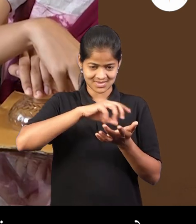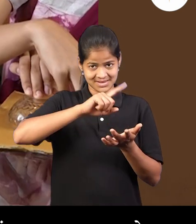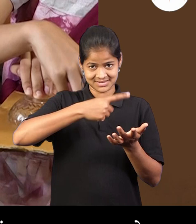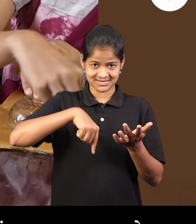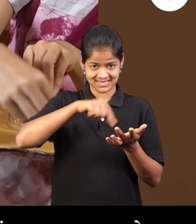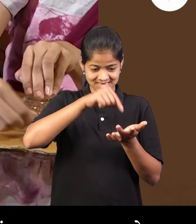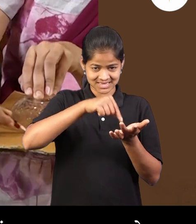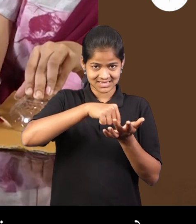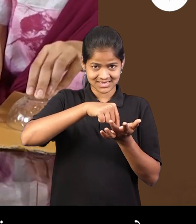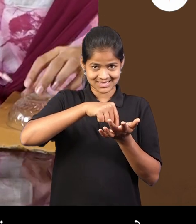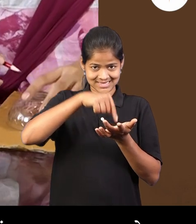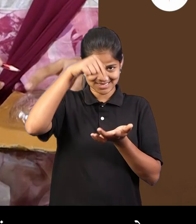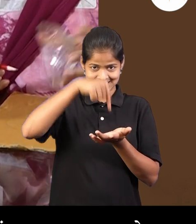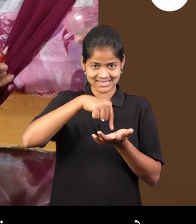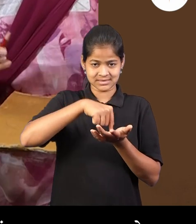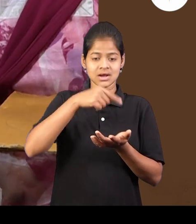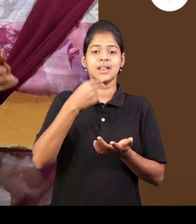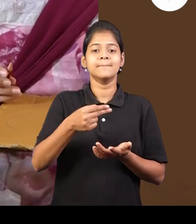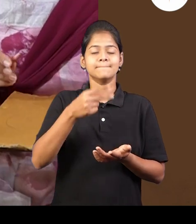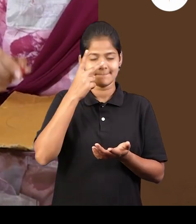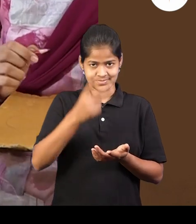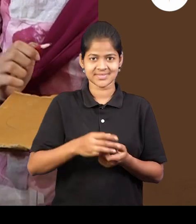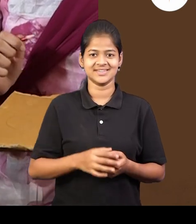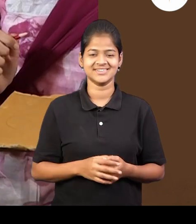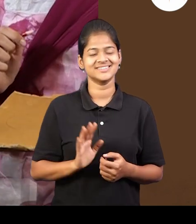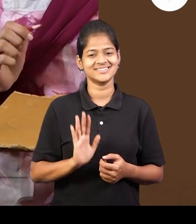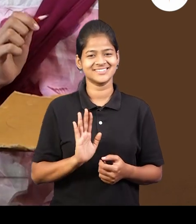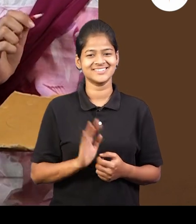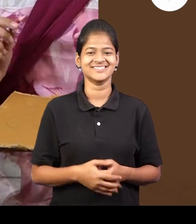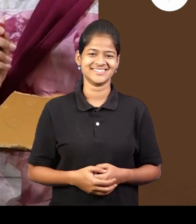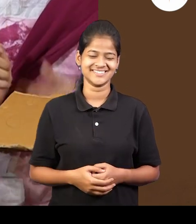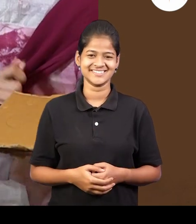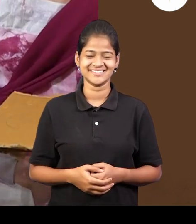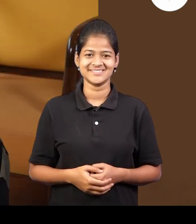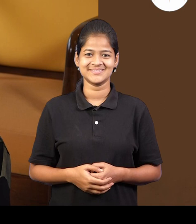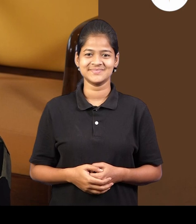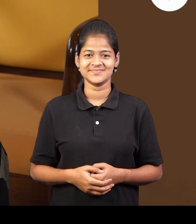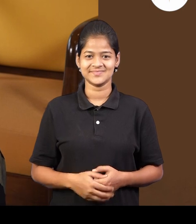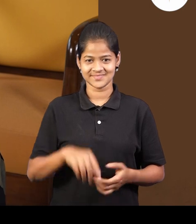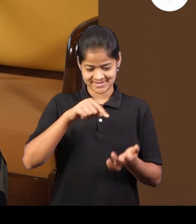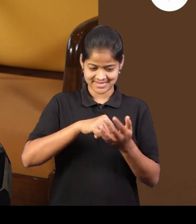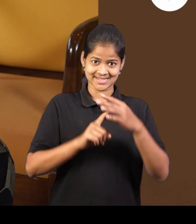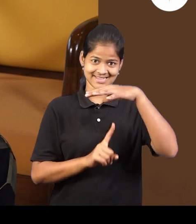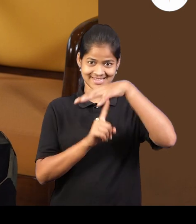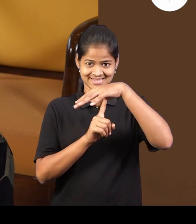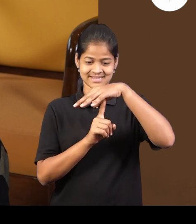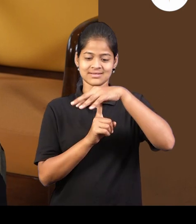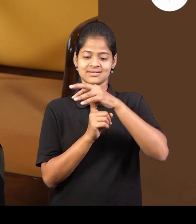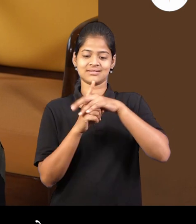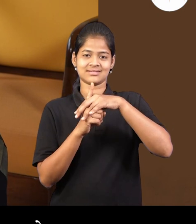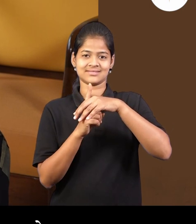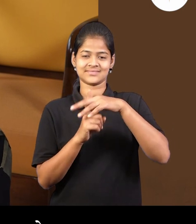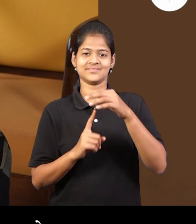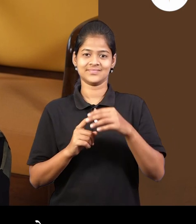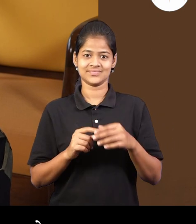एक बिंदु तयार जला यला मन्तात केंद्र बिंदु हाँ, आसेल, आसेल, आता आपनेचात भोग पाड़ुया